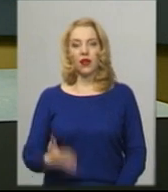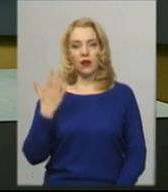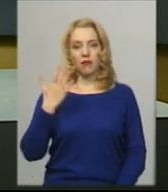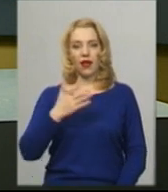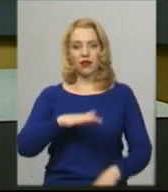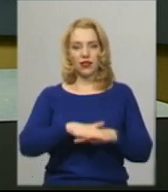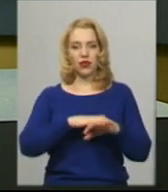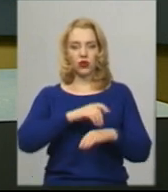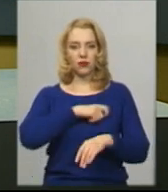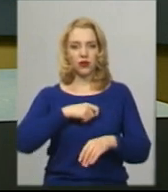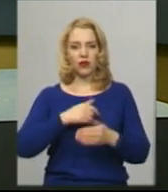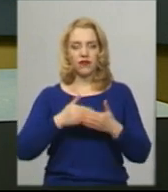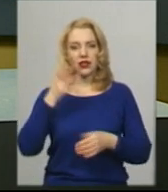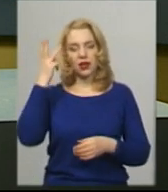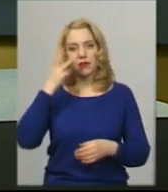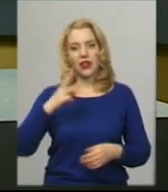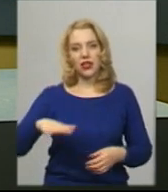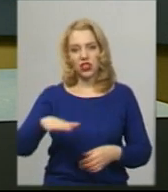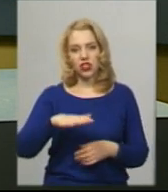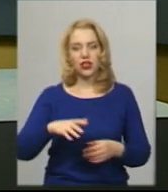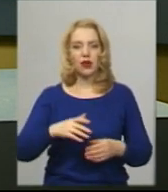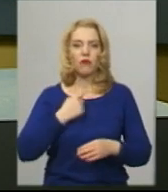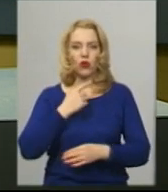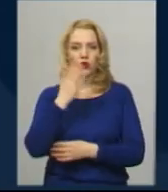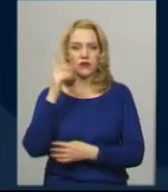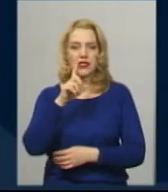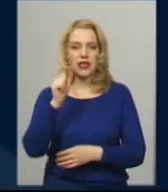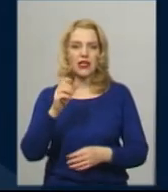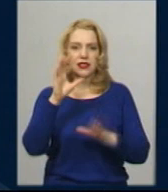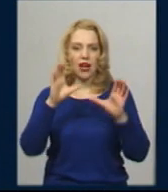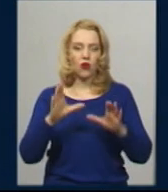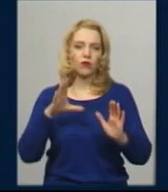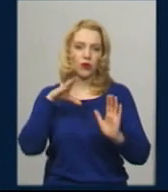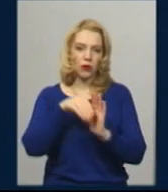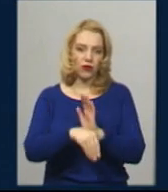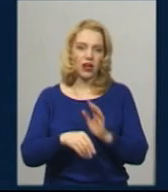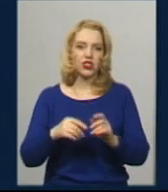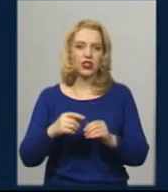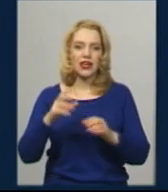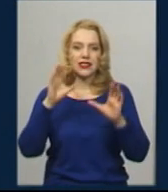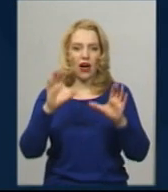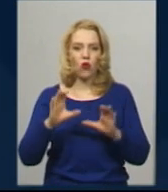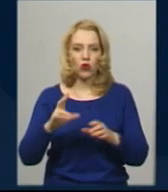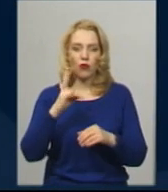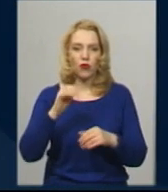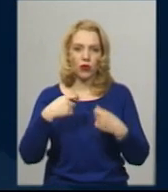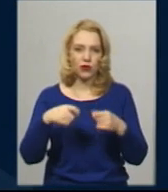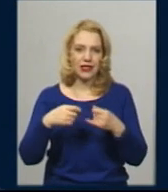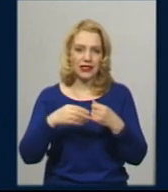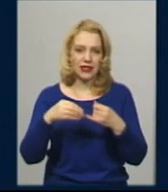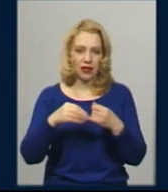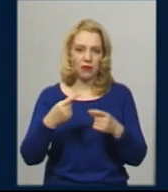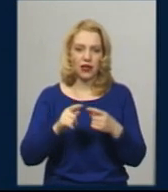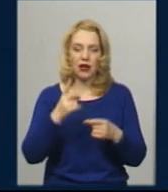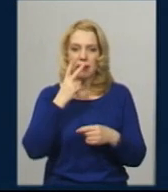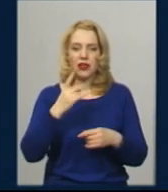нардепів від Хмельниччини проголосували за закон про запровадження ринку землі сільськогосподарського призначення. Зараз на екрані ви